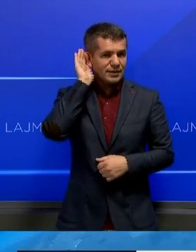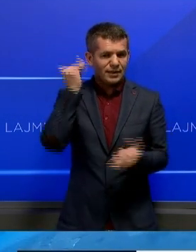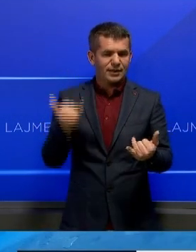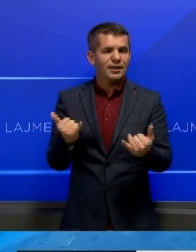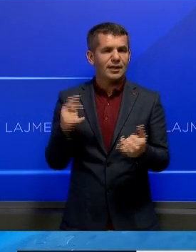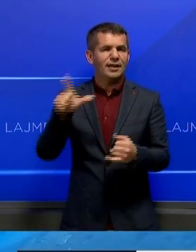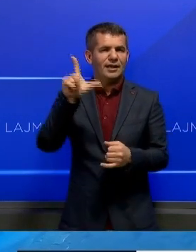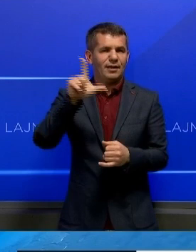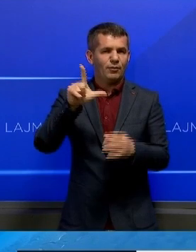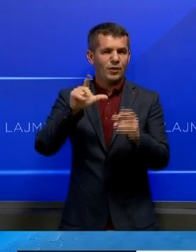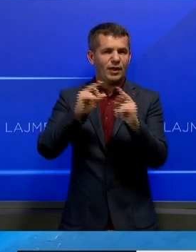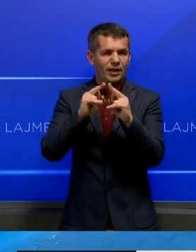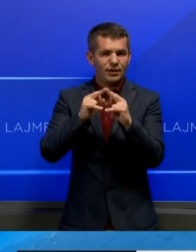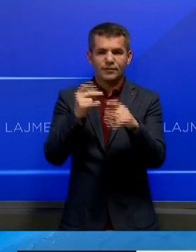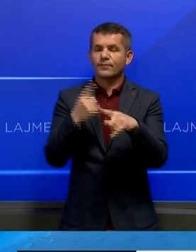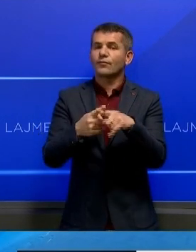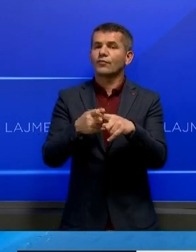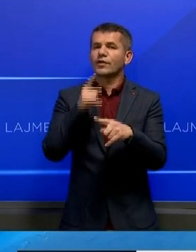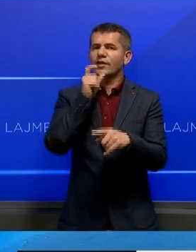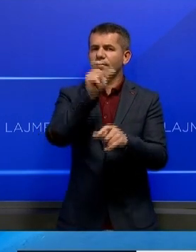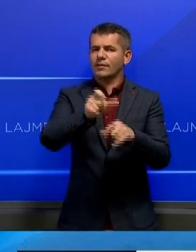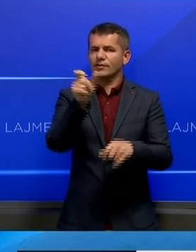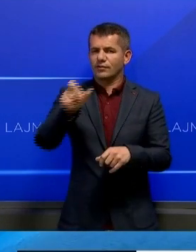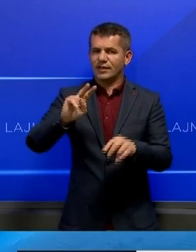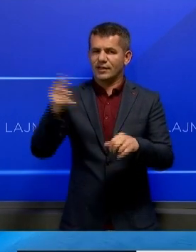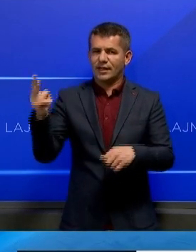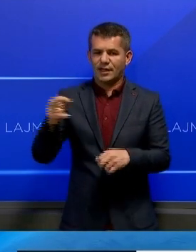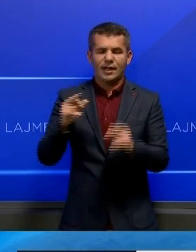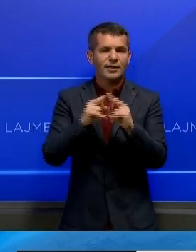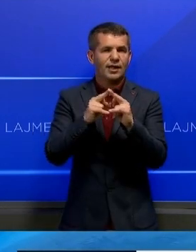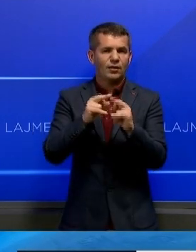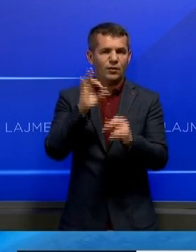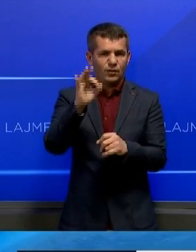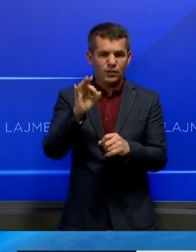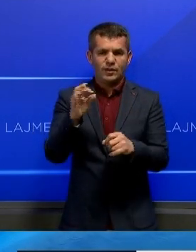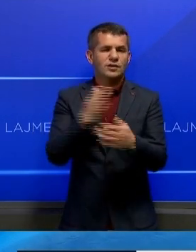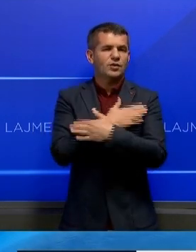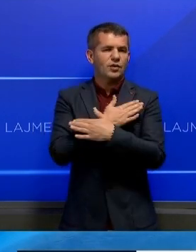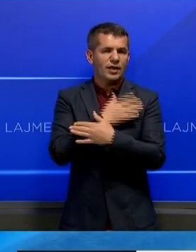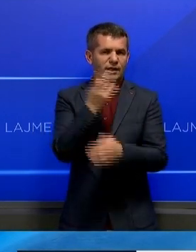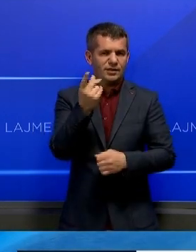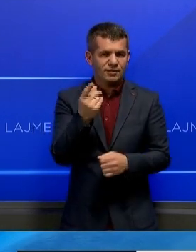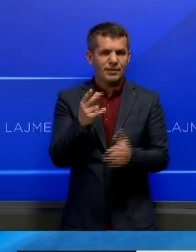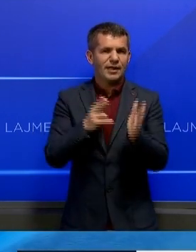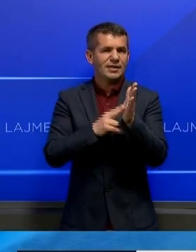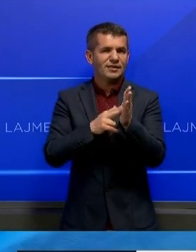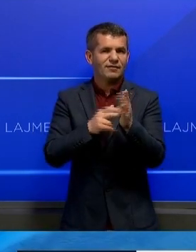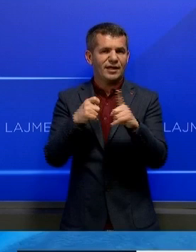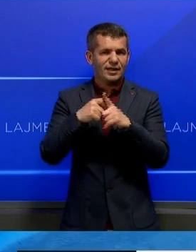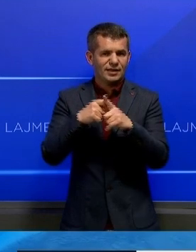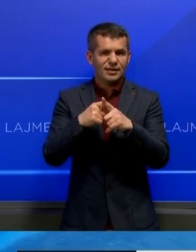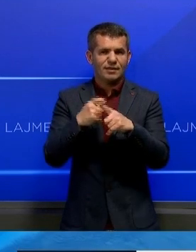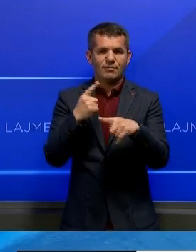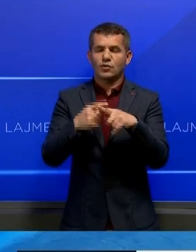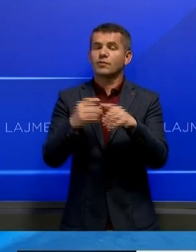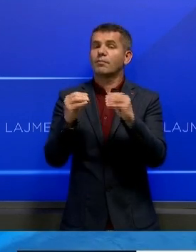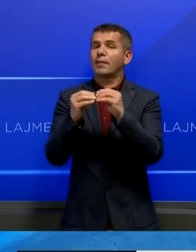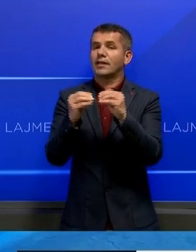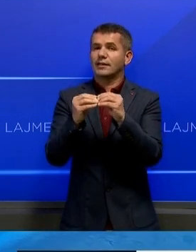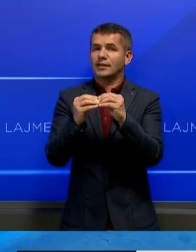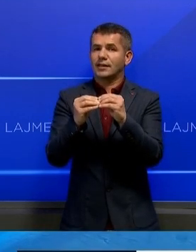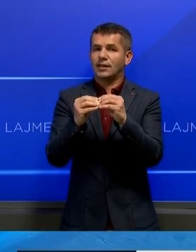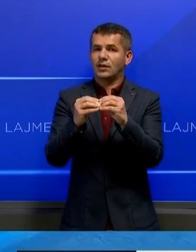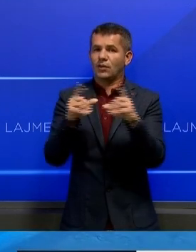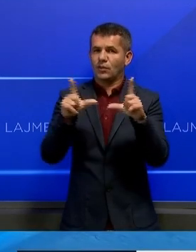Libun Aliu dhe të akuzuarve të tjerë Ardiano Luri, Zeynula Regepi, Nazife Krasnici, Batie Uka dhe Mimoza